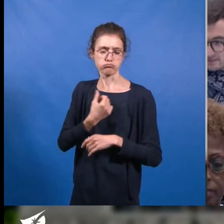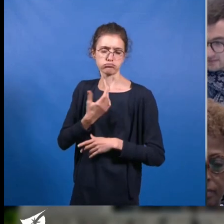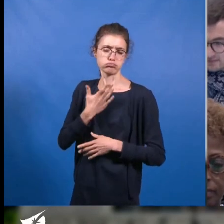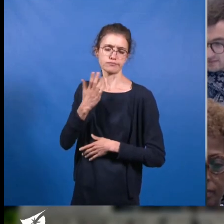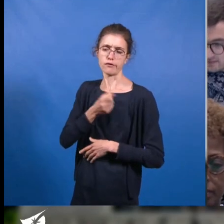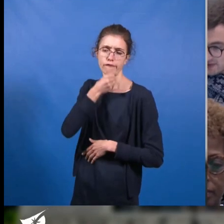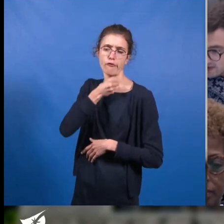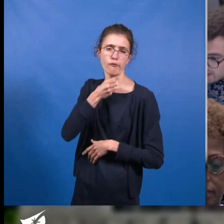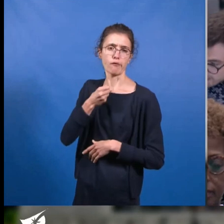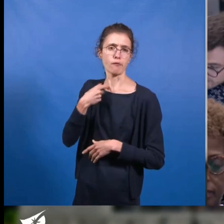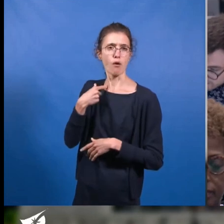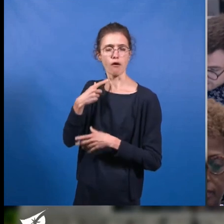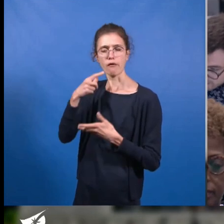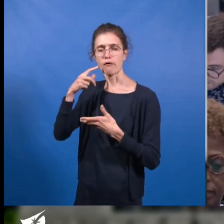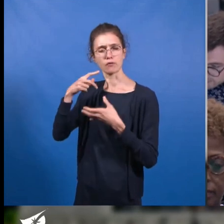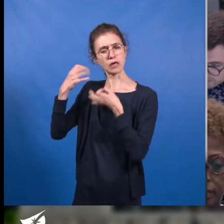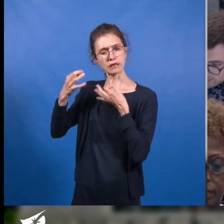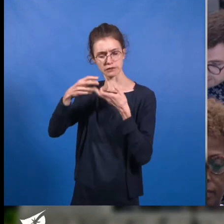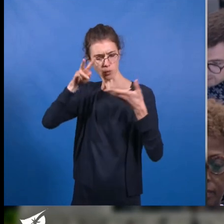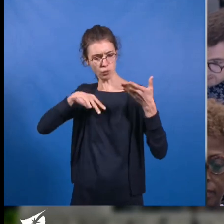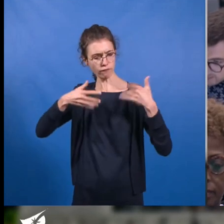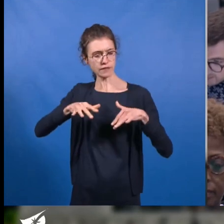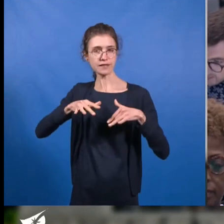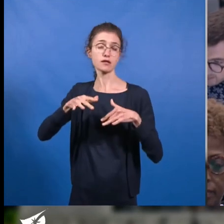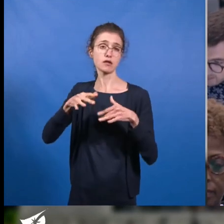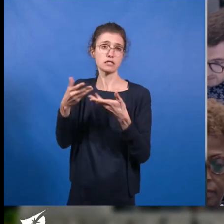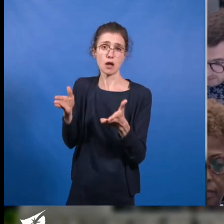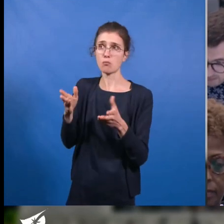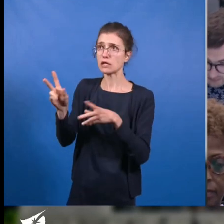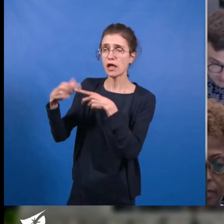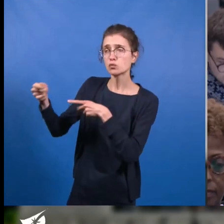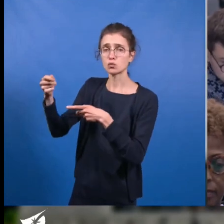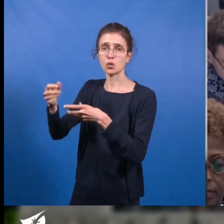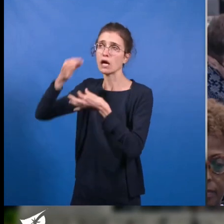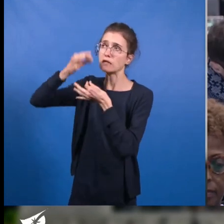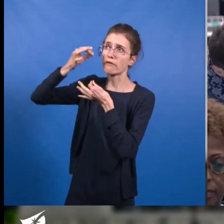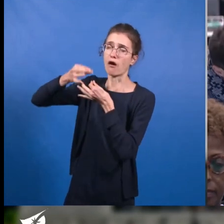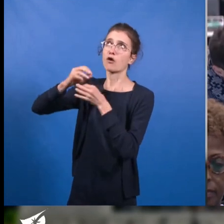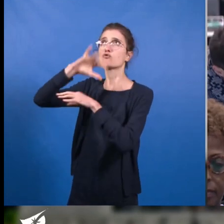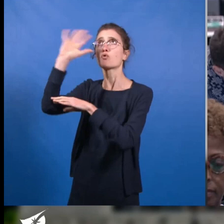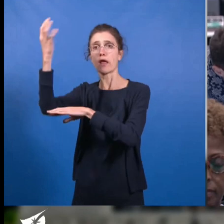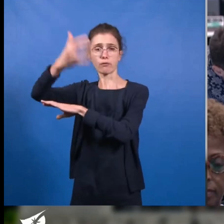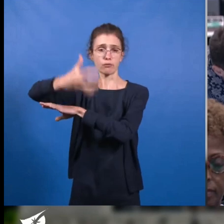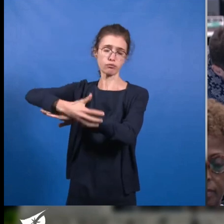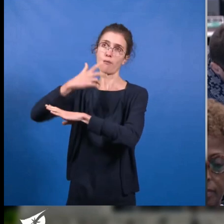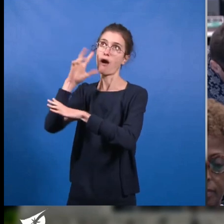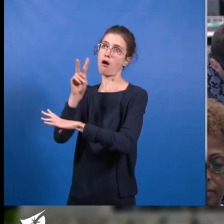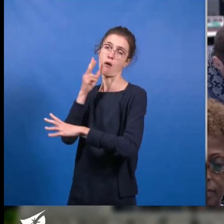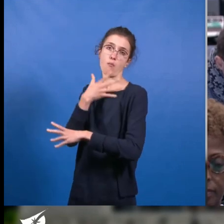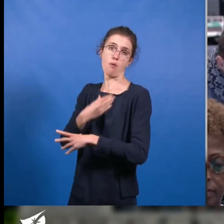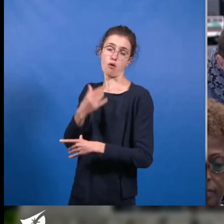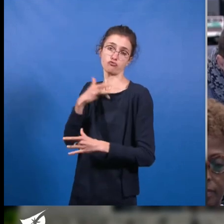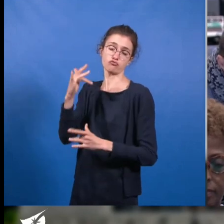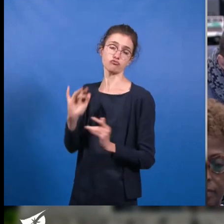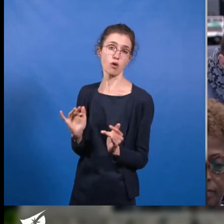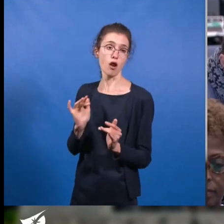qui a récolté le raisin dans la vigne, qui a contemplé le coucher de soleil sur les champs. Je ne sais donc pas quoi faire d'un monde créé par